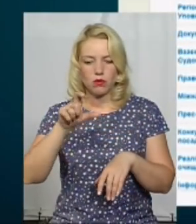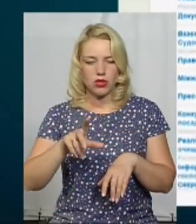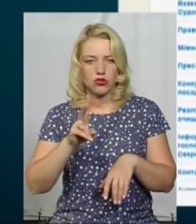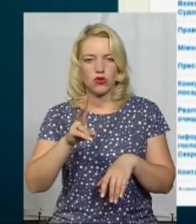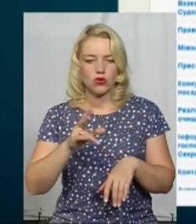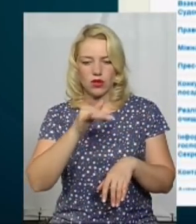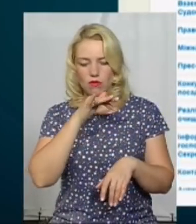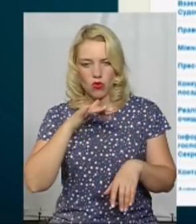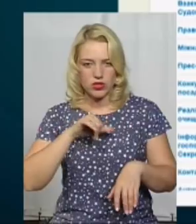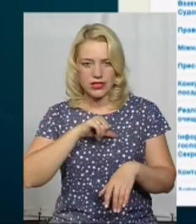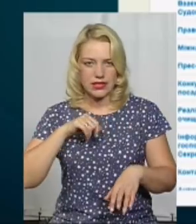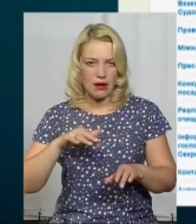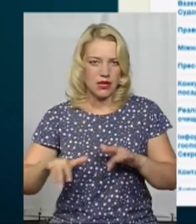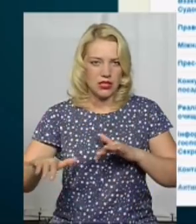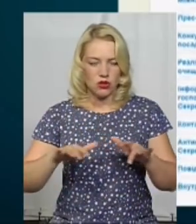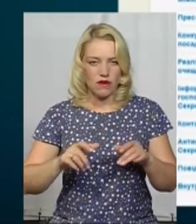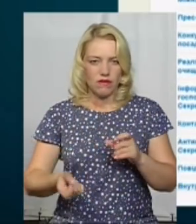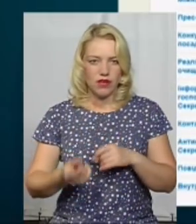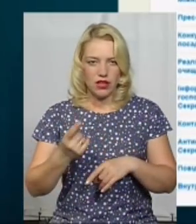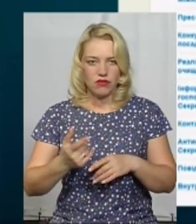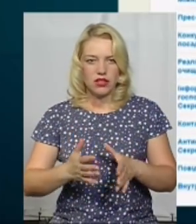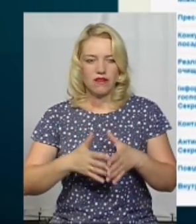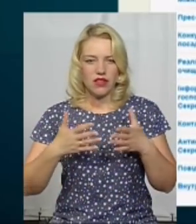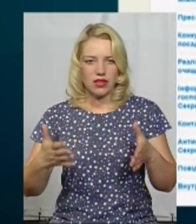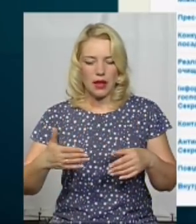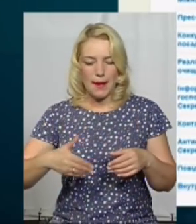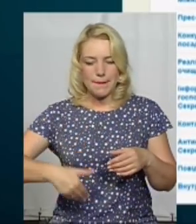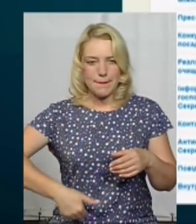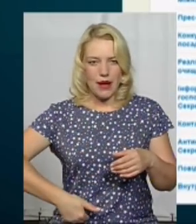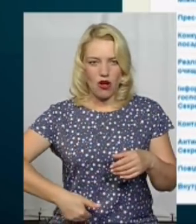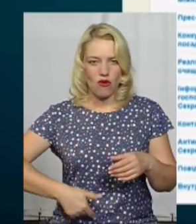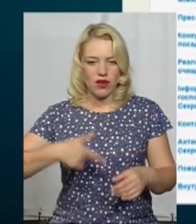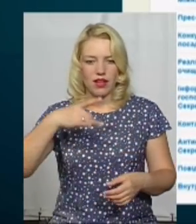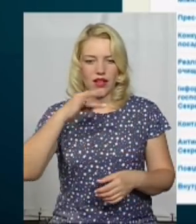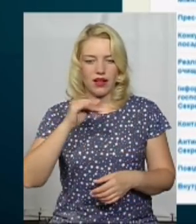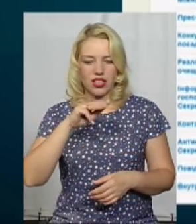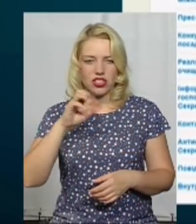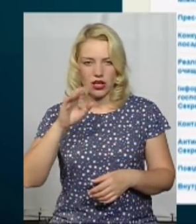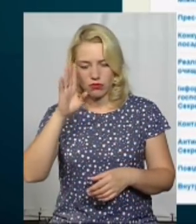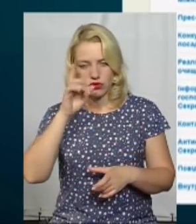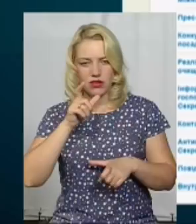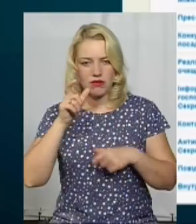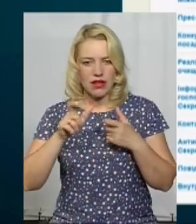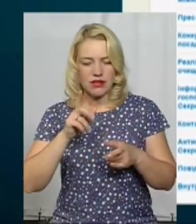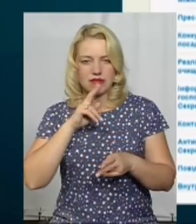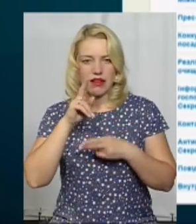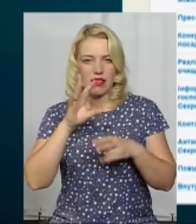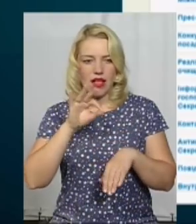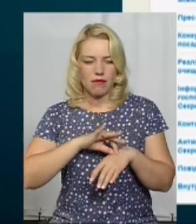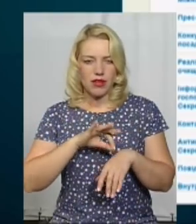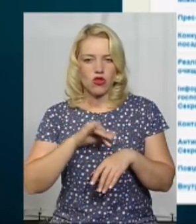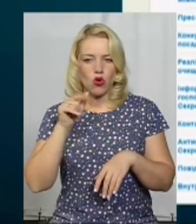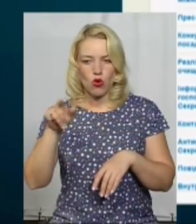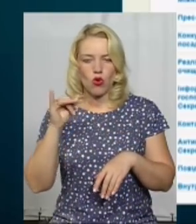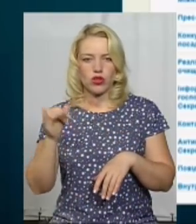самостійно пересуватися, виявлено велику пахову грижу, він стогнав і скаржився на біль, однак в його історії хвороби ніяких